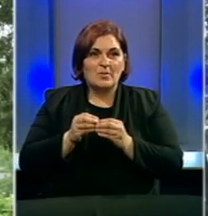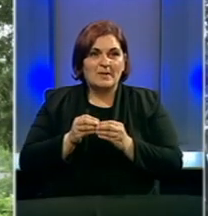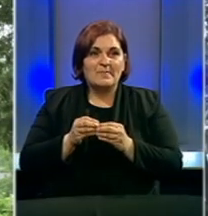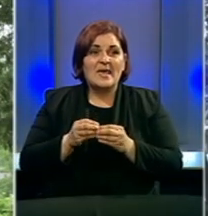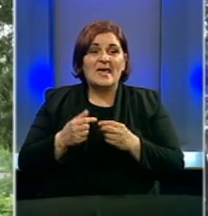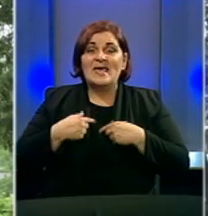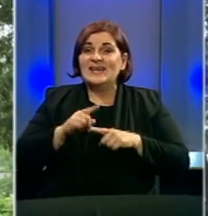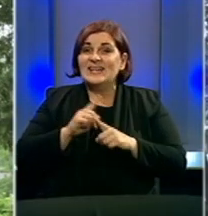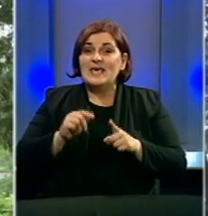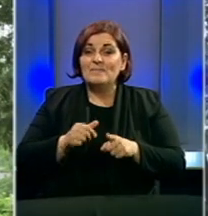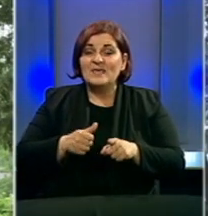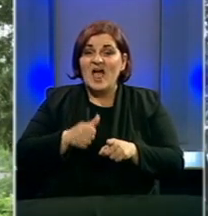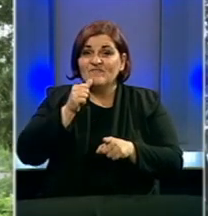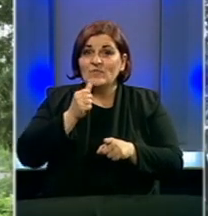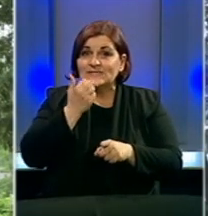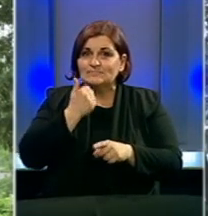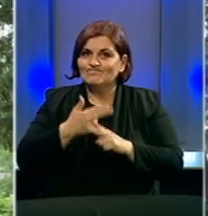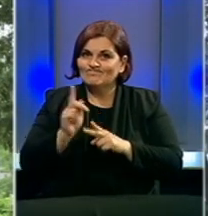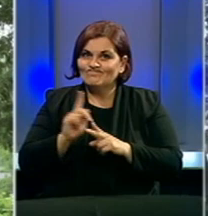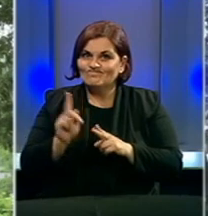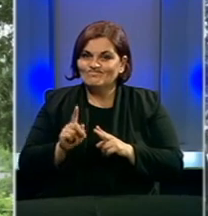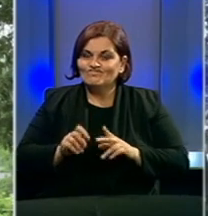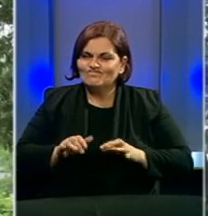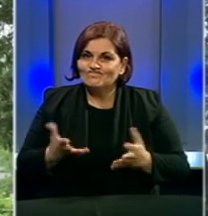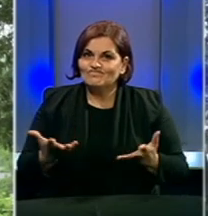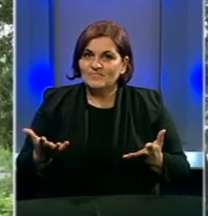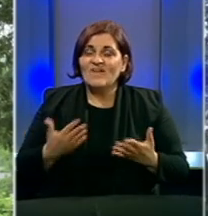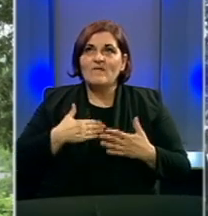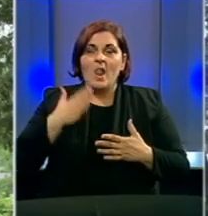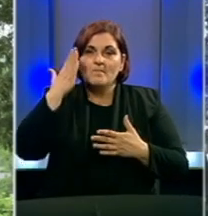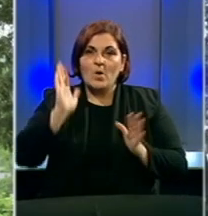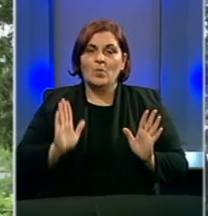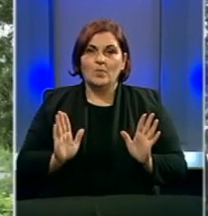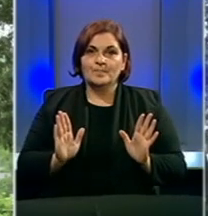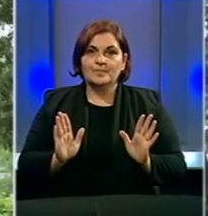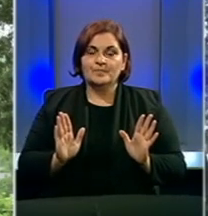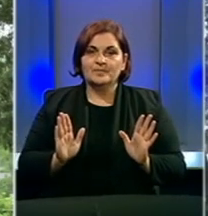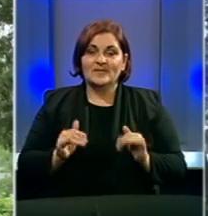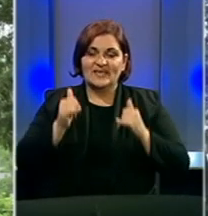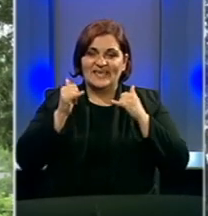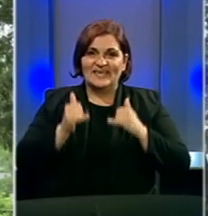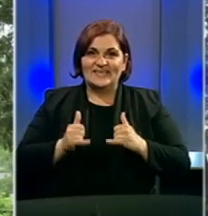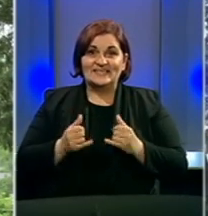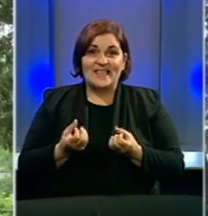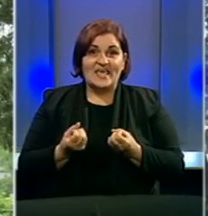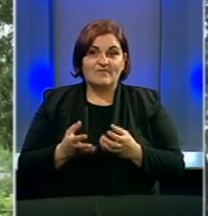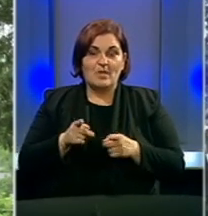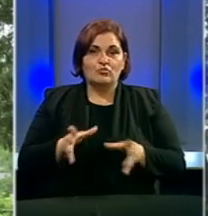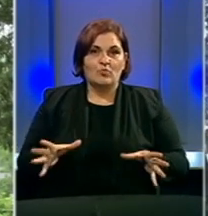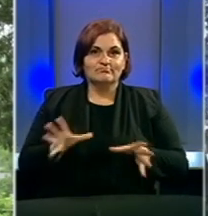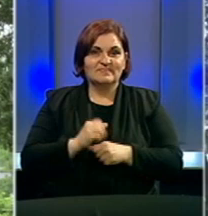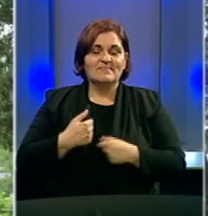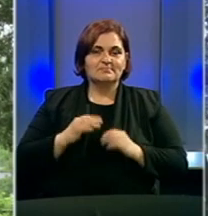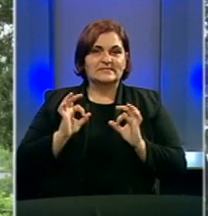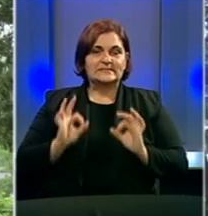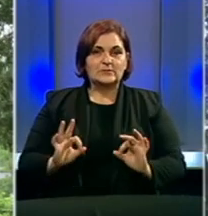faktički nije uopšte bila voda ispravna i bakteriološki. Evo, hvala Bogu, sada je informacija da je to riješeno i ja